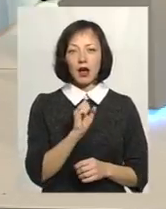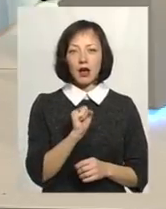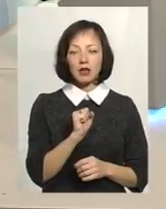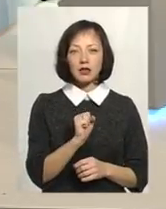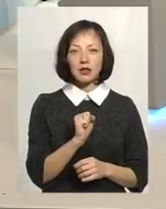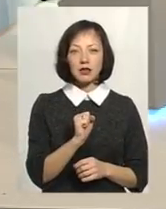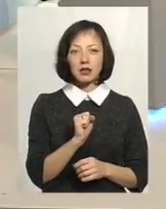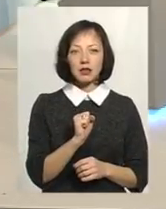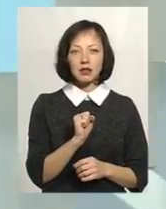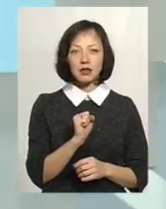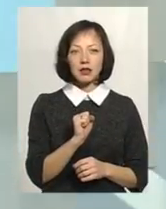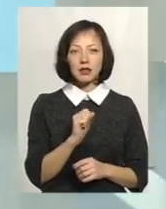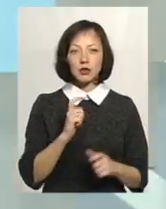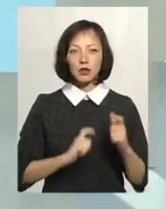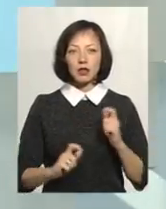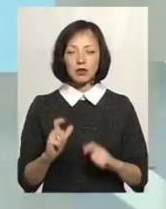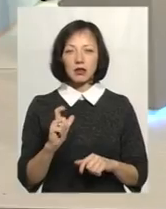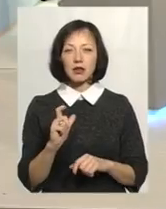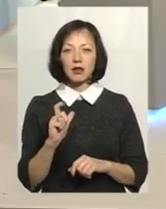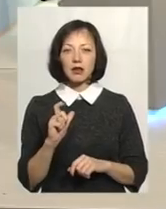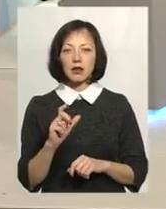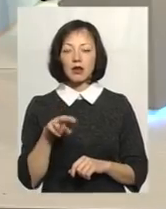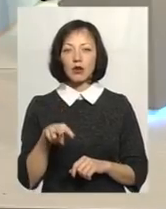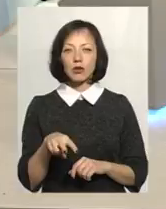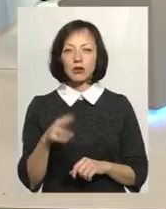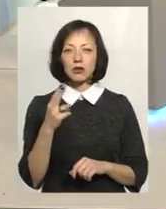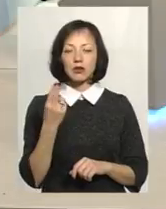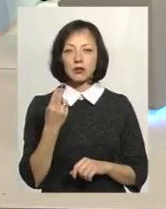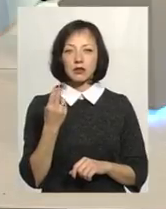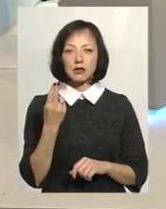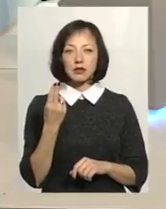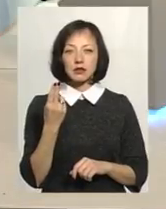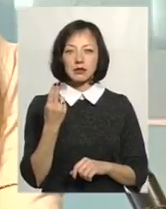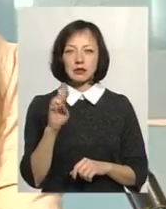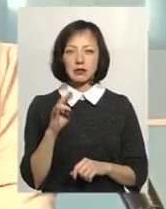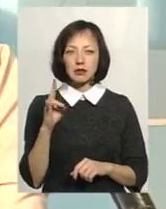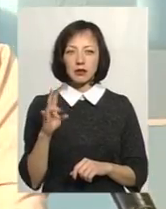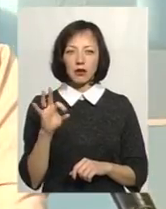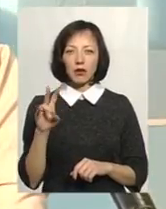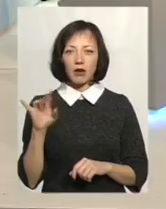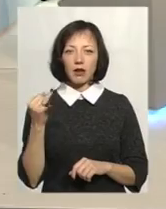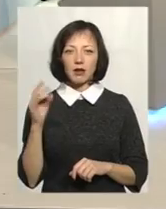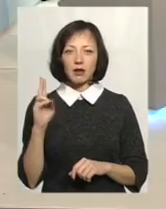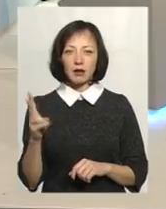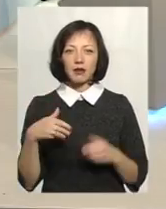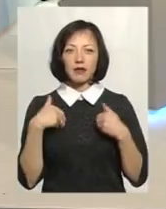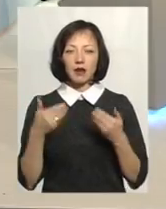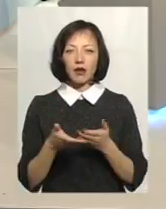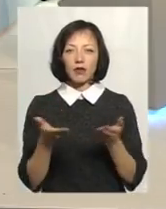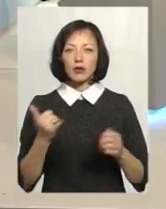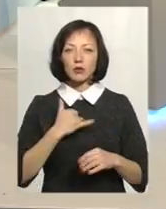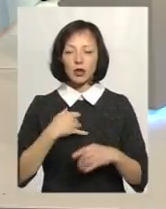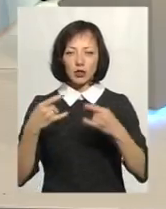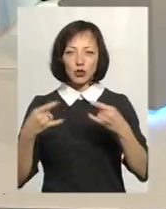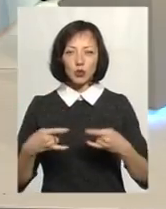Цибульська, студентка, потім Людмила Дзян і Тетяна Олійника. Вітаю вас, девчата, сьогодні у нашій